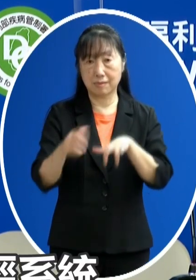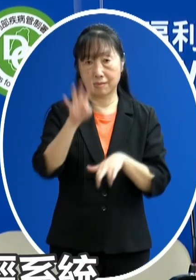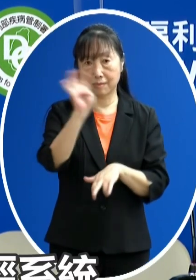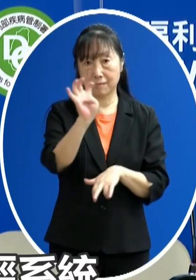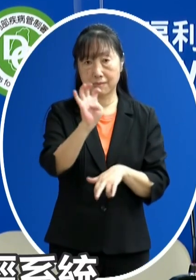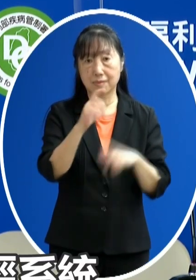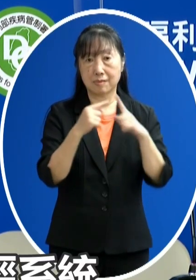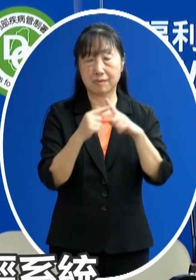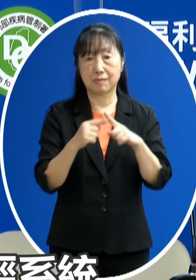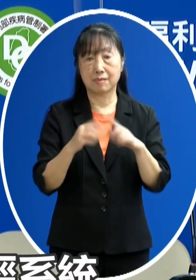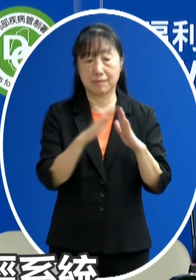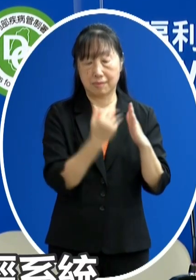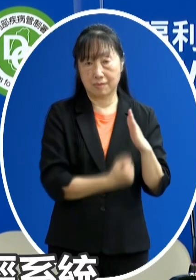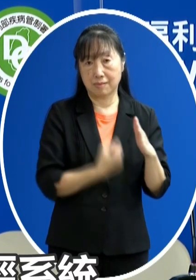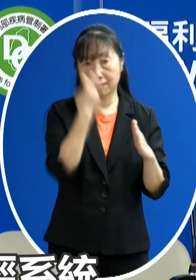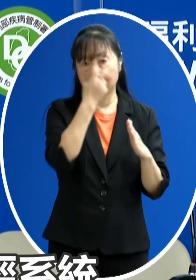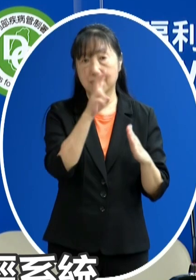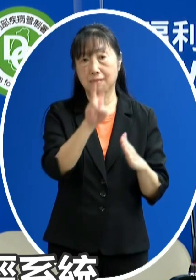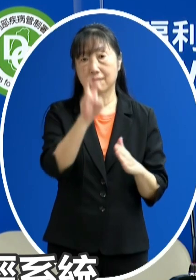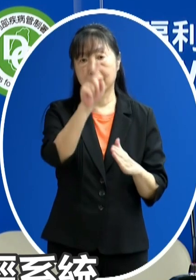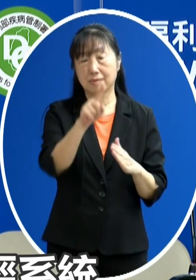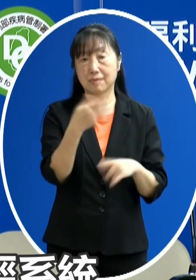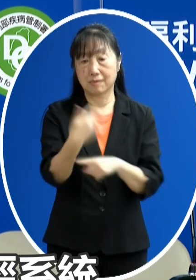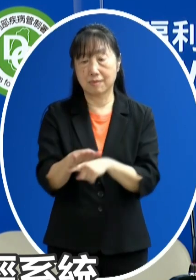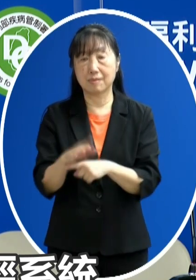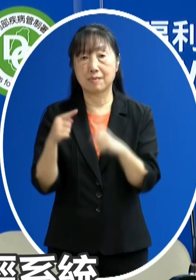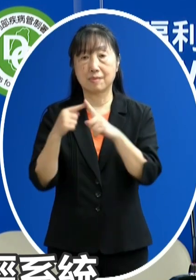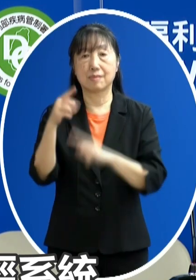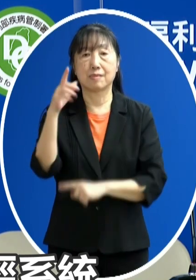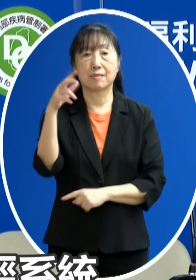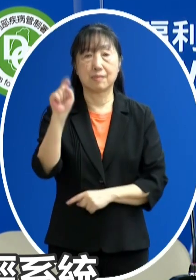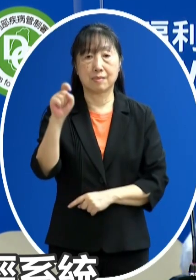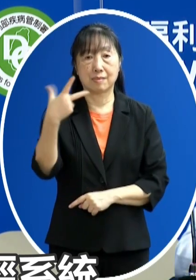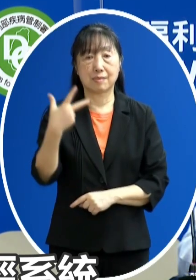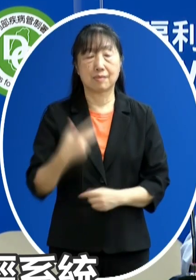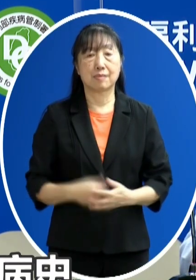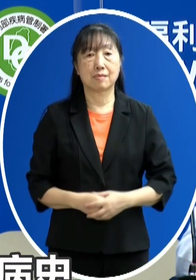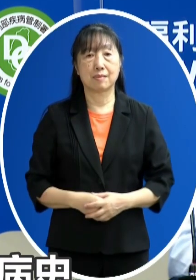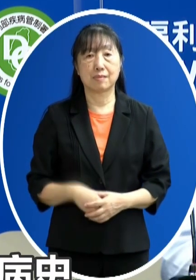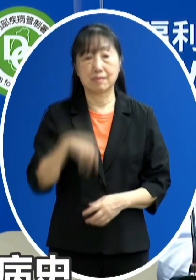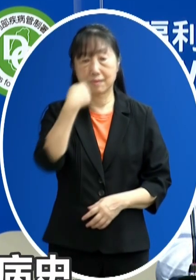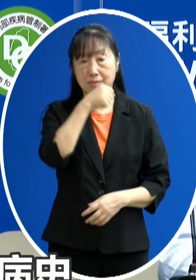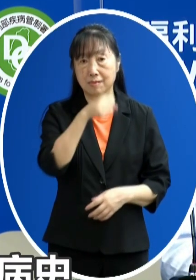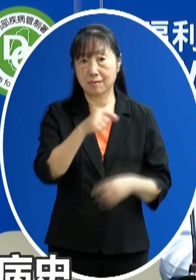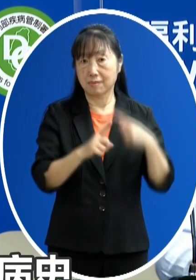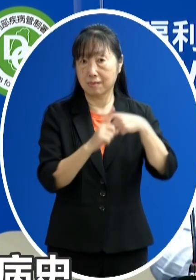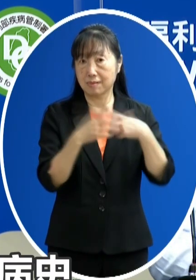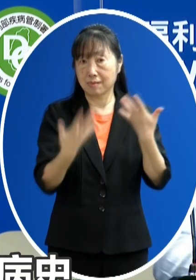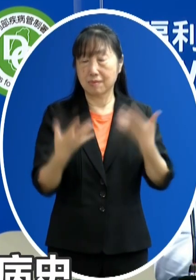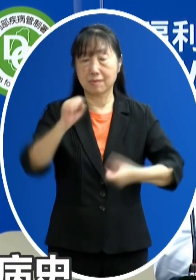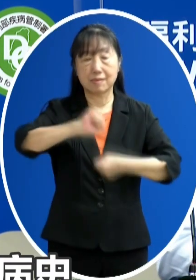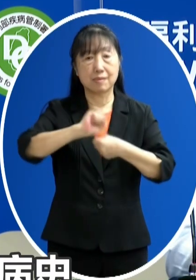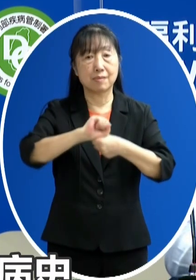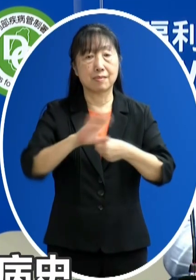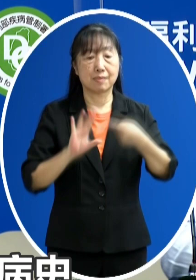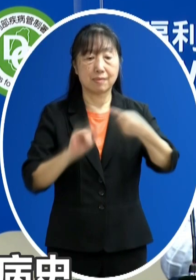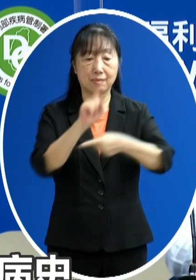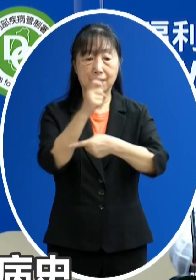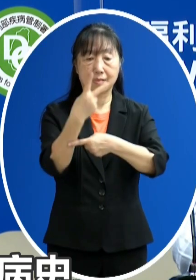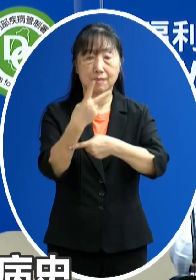40 居家簡易採檢21 死亡的個案17那本土的個案大概增加了大概12%